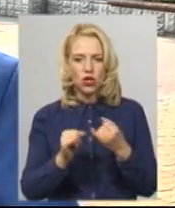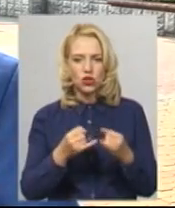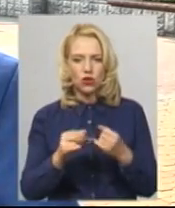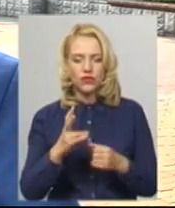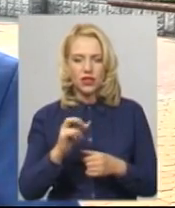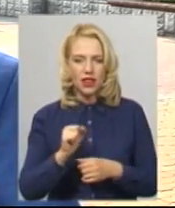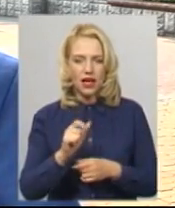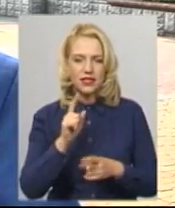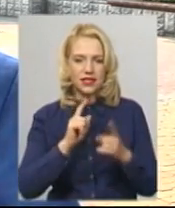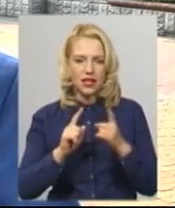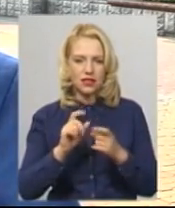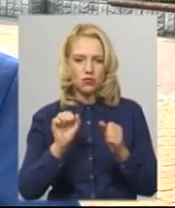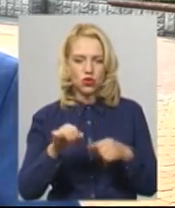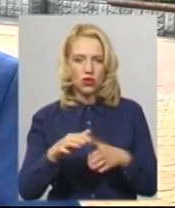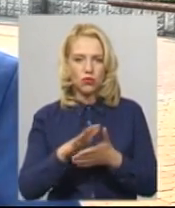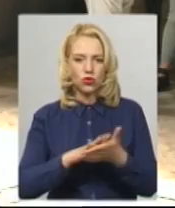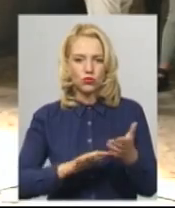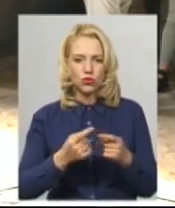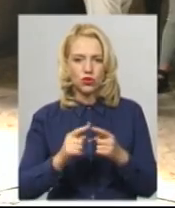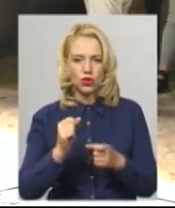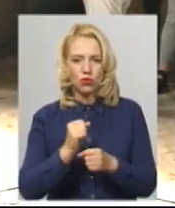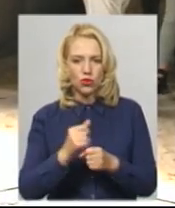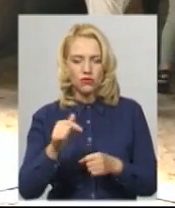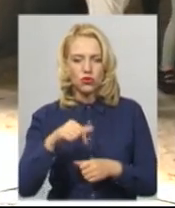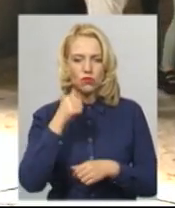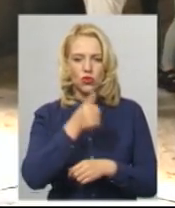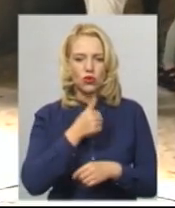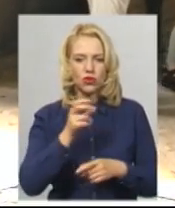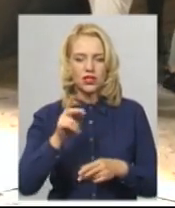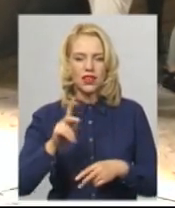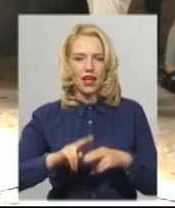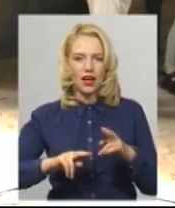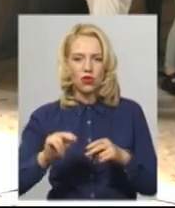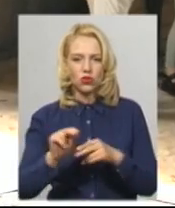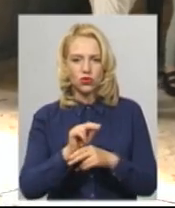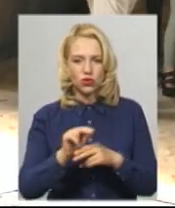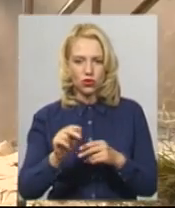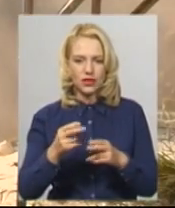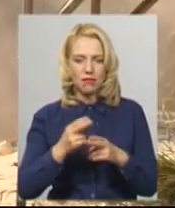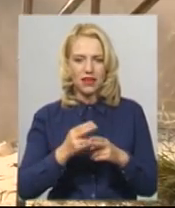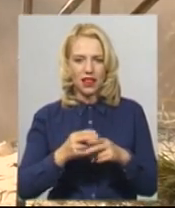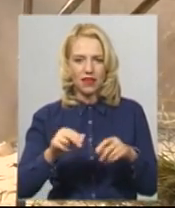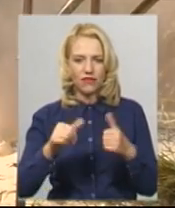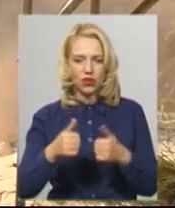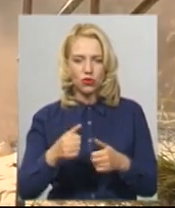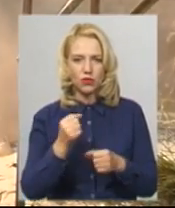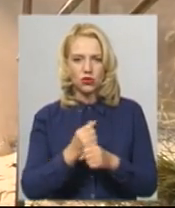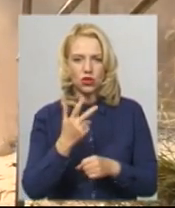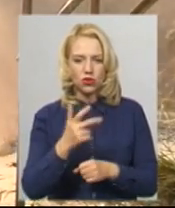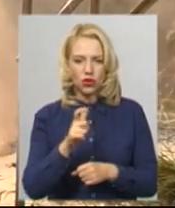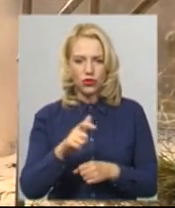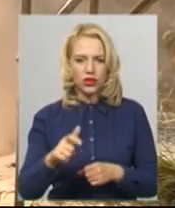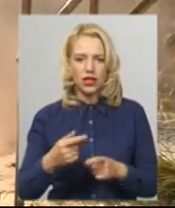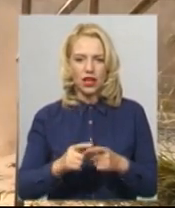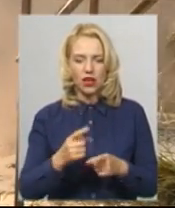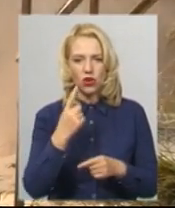можливо ми продовжимо ці роботи ще цього року. Над реконструкцією металевих фігур на підприємстві працює троє людей. Один з яких очищає піскоструєним